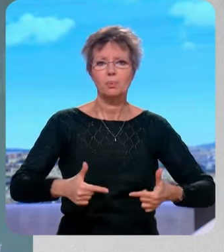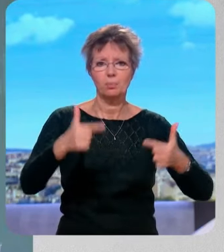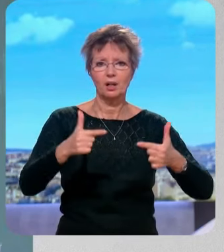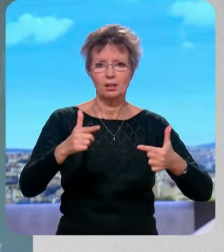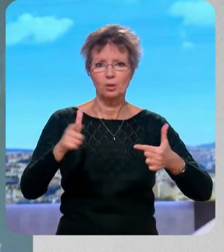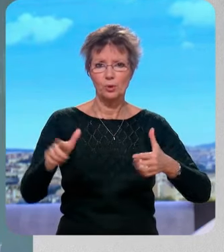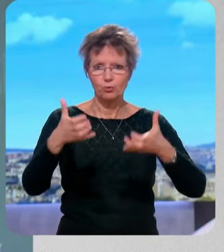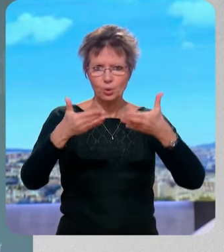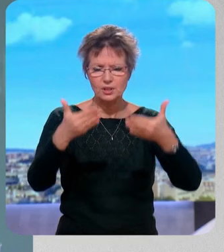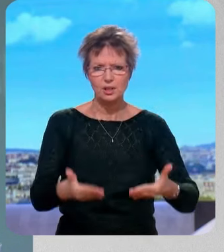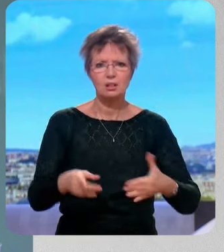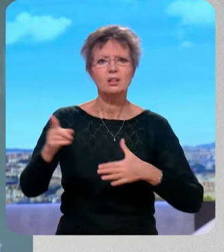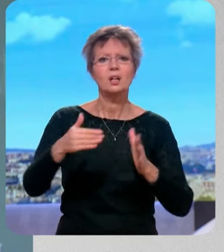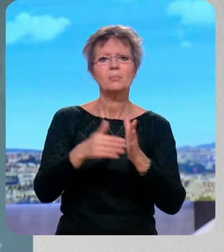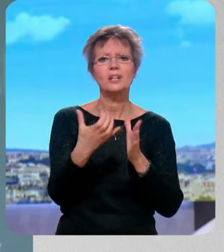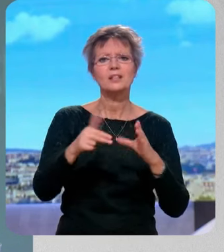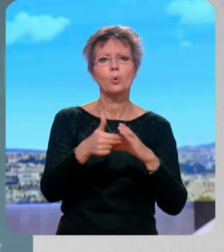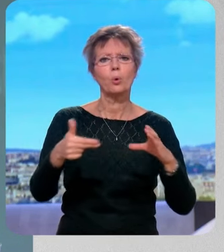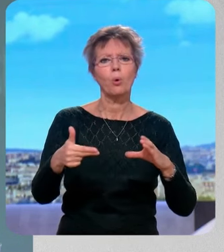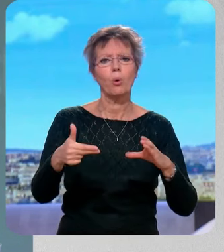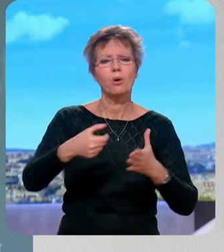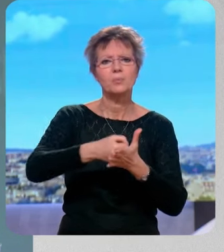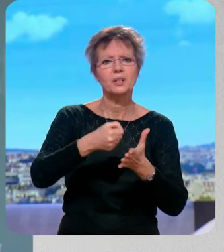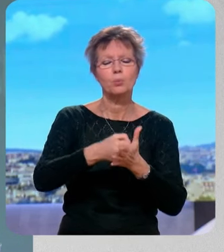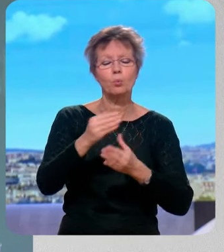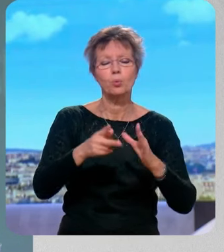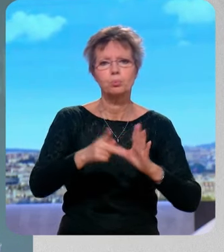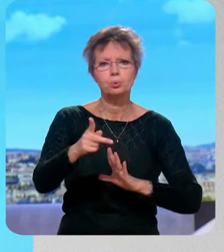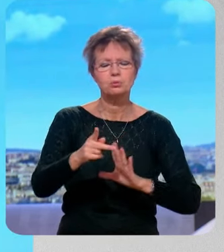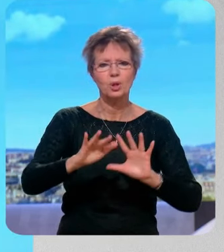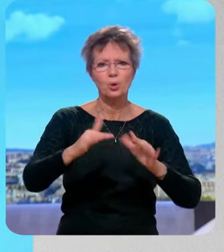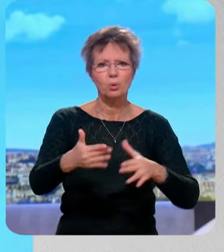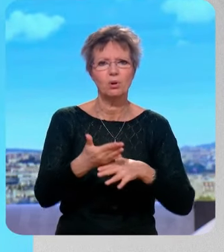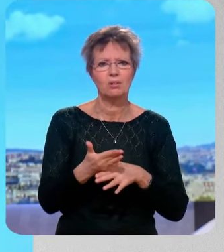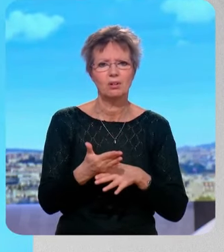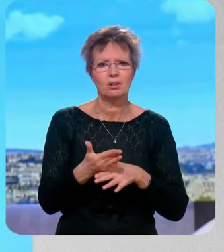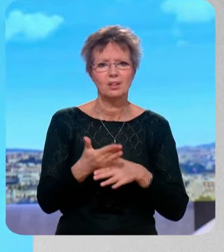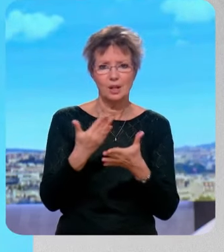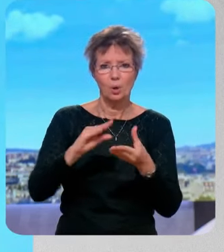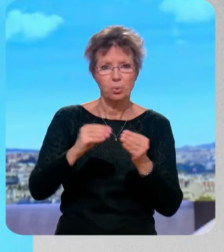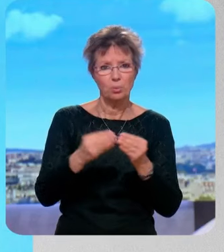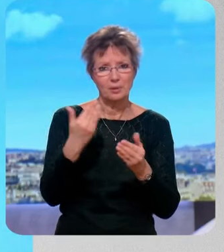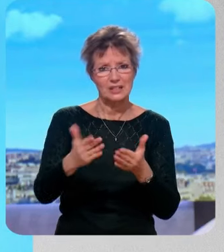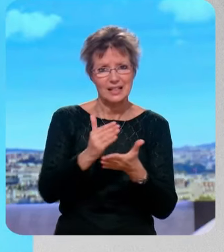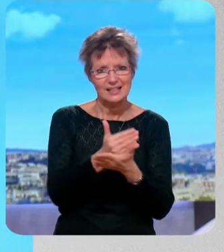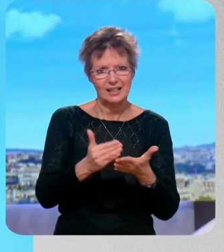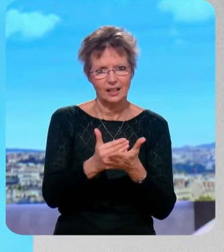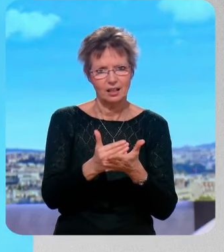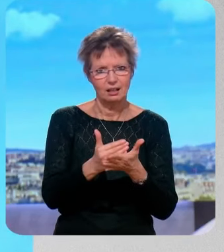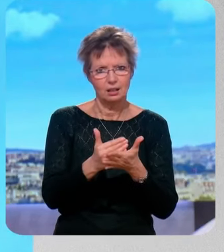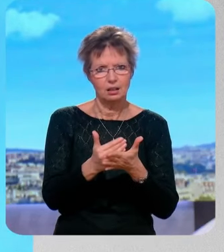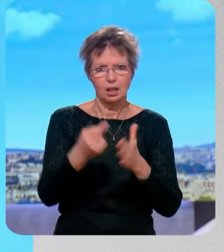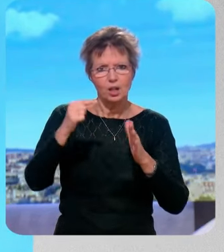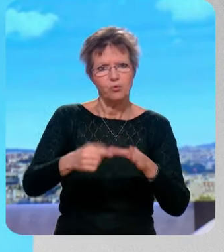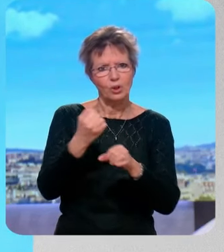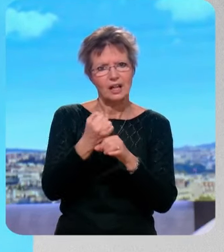pour que les agriculteurs touchent 1500 euros ou plus, la question c'est la question de la rémunération et du revenu, c'est pour ça qu'on travaille sur des mesures qui viendront